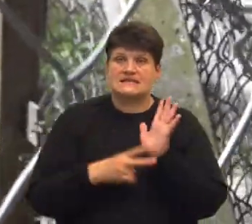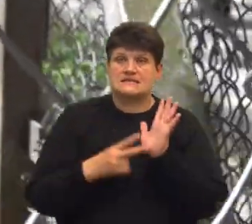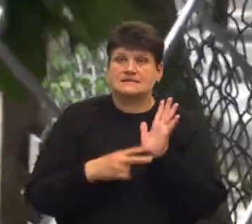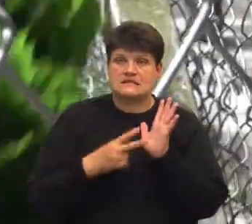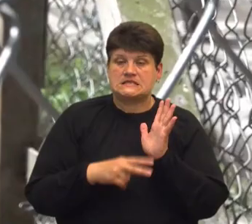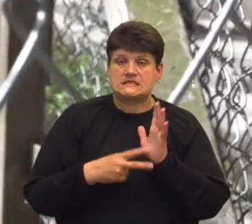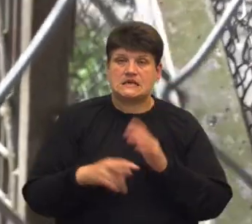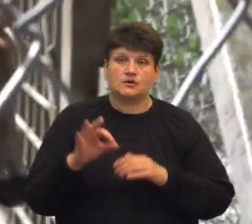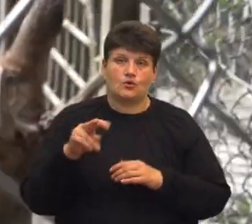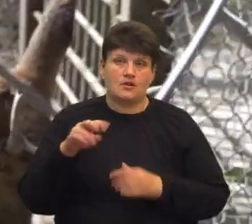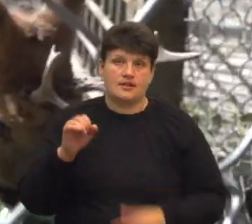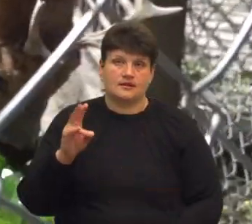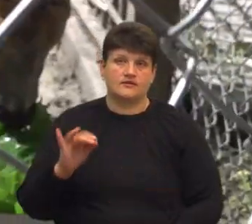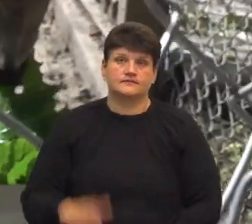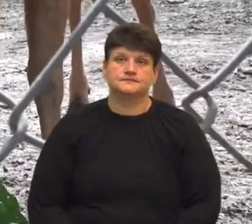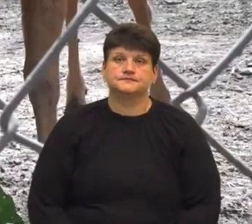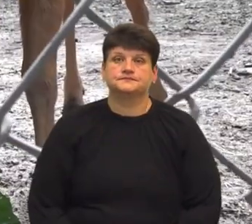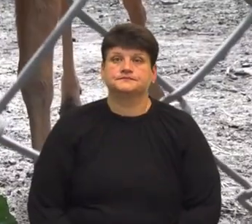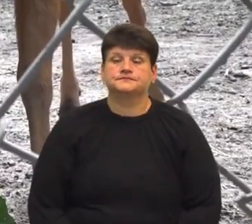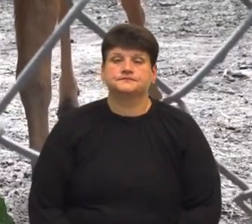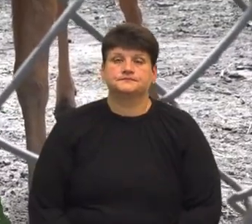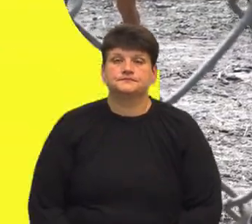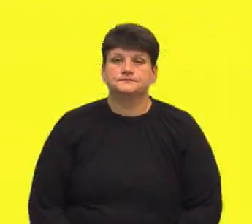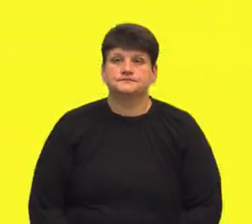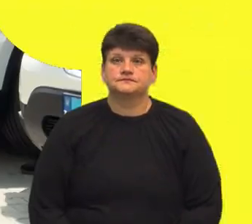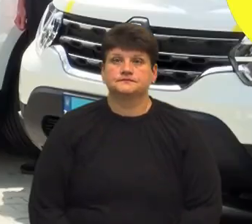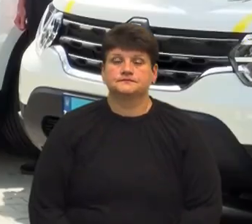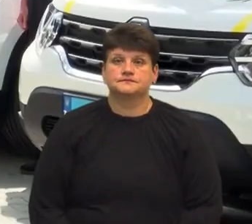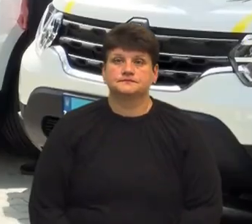Богдана Савицька, Андрій Бодак, Суспільне новини, Тернопільщина.